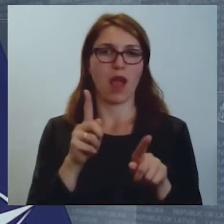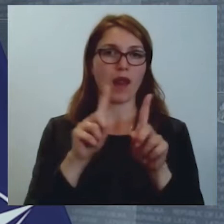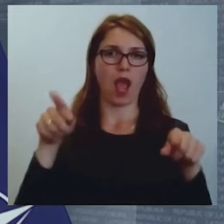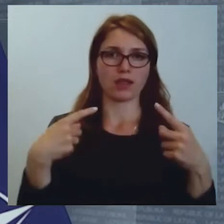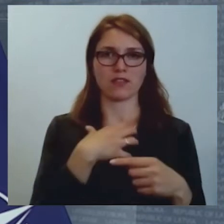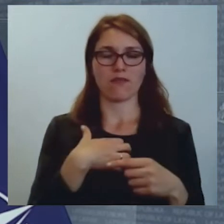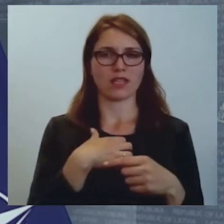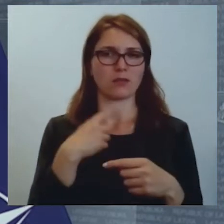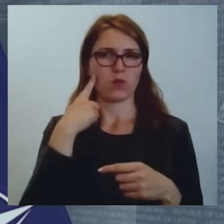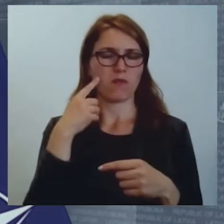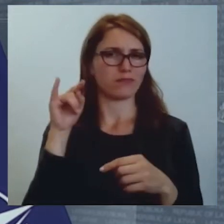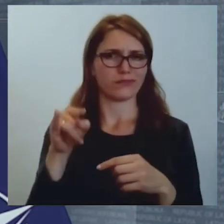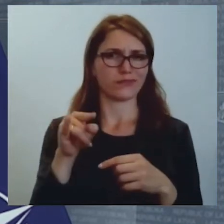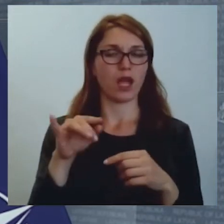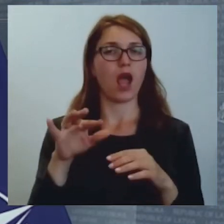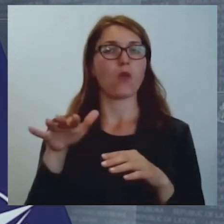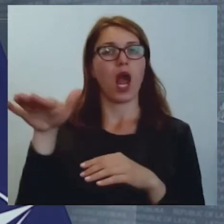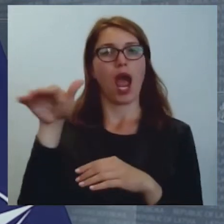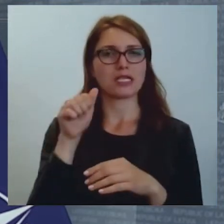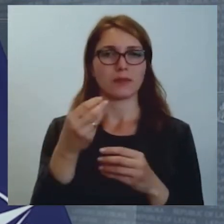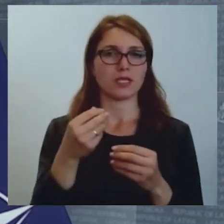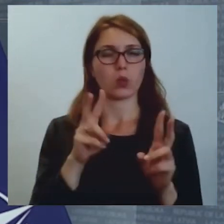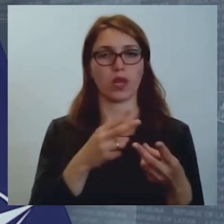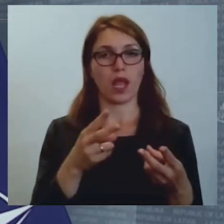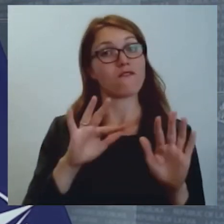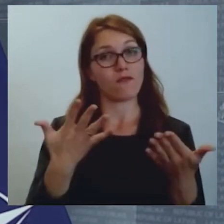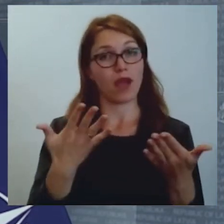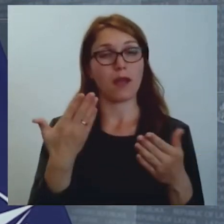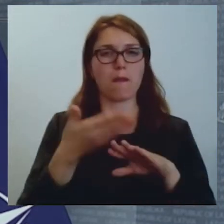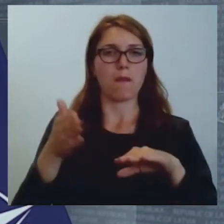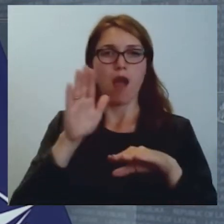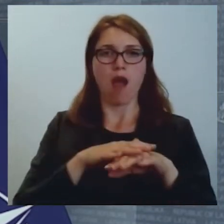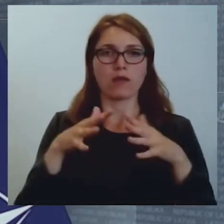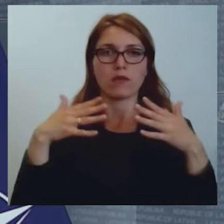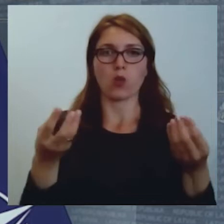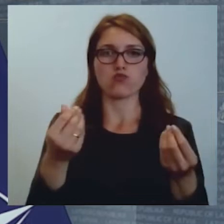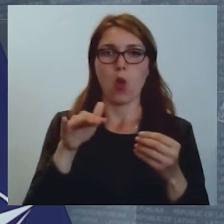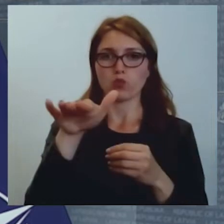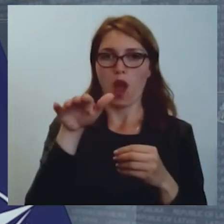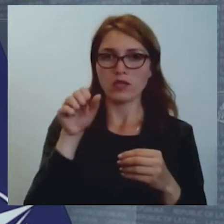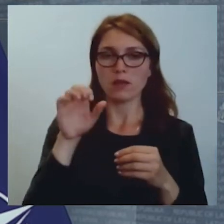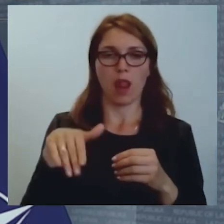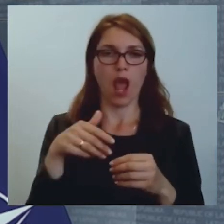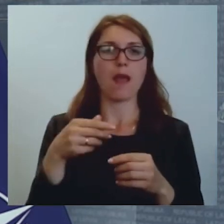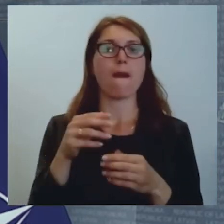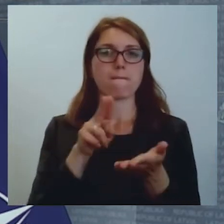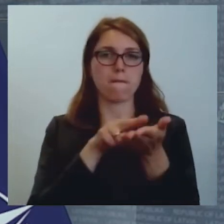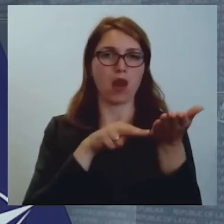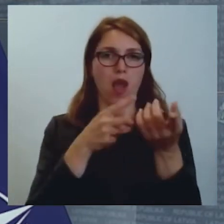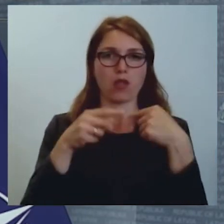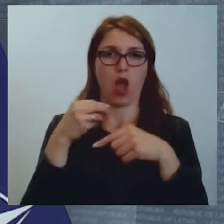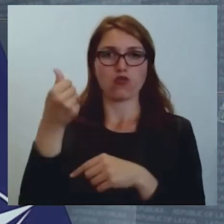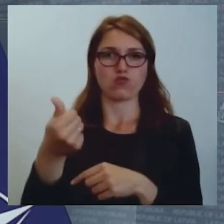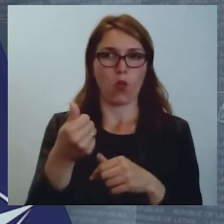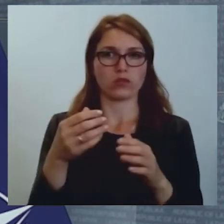neaizņemties naudu vai no otras puses aizņemties tik daudz, ka šī parāda apkalpošana kļūst neiespējama, un tad